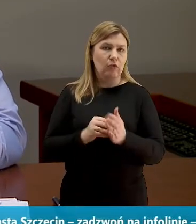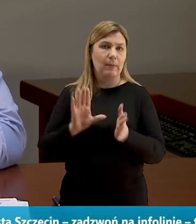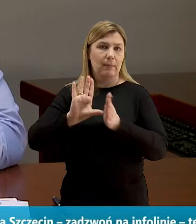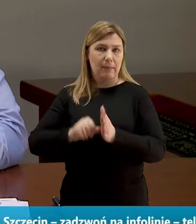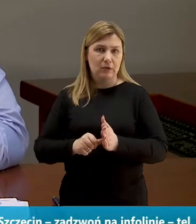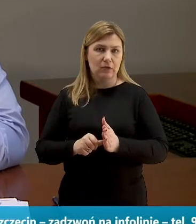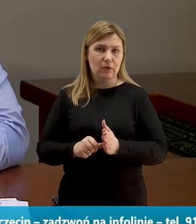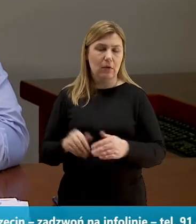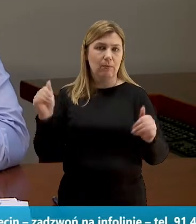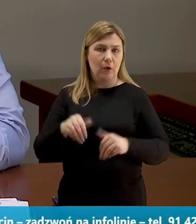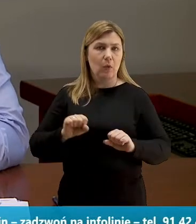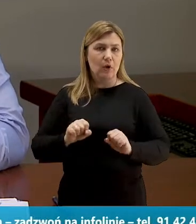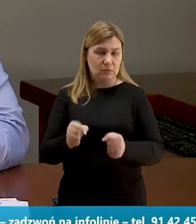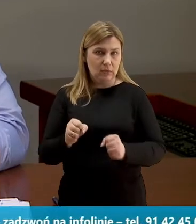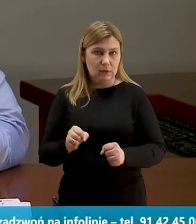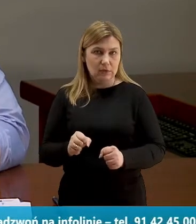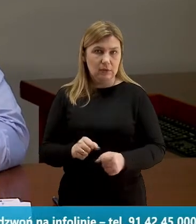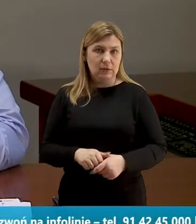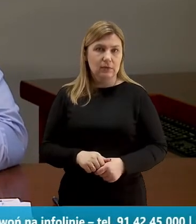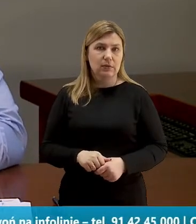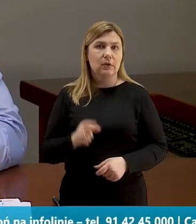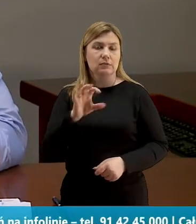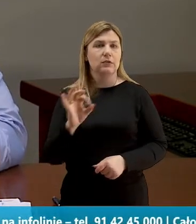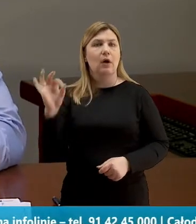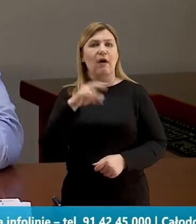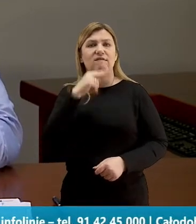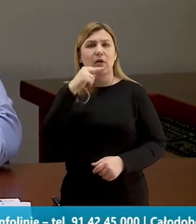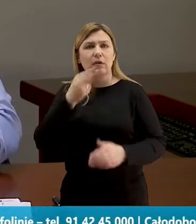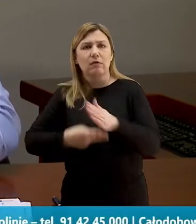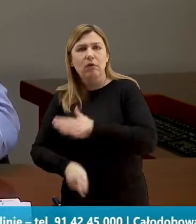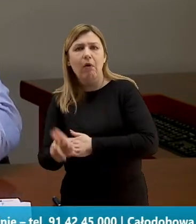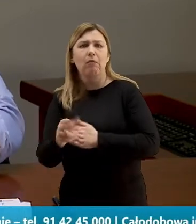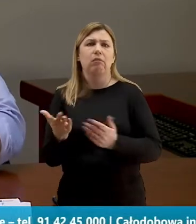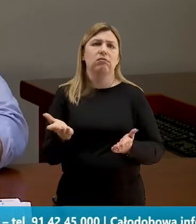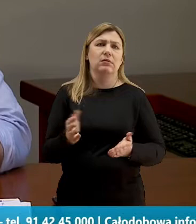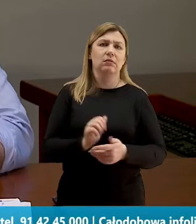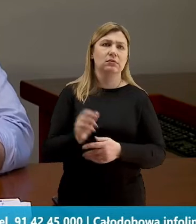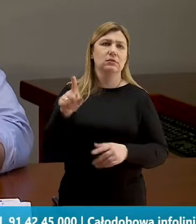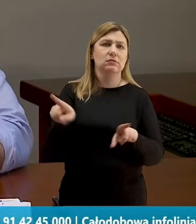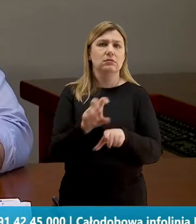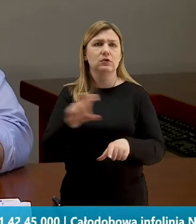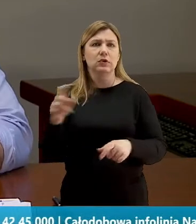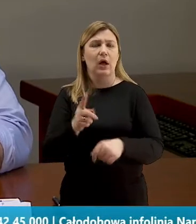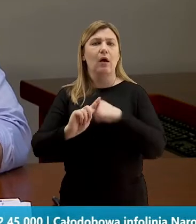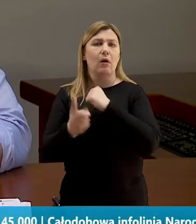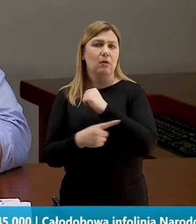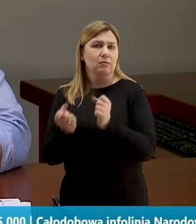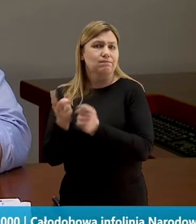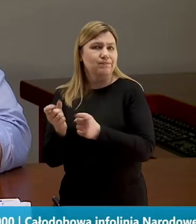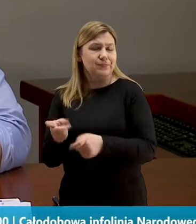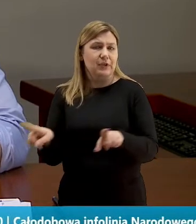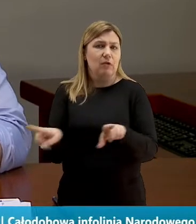mogło działać, czy pracownicy wodociągów, czy podmiotów usuwających śmieci, czy wreszcie